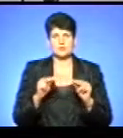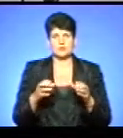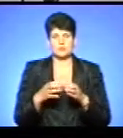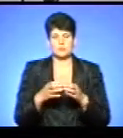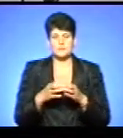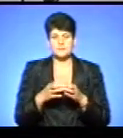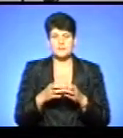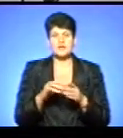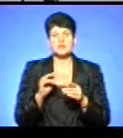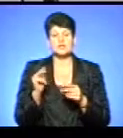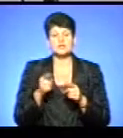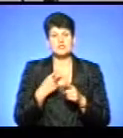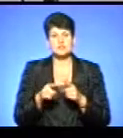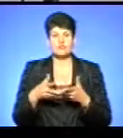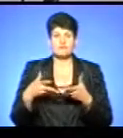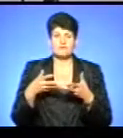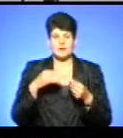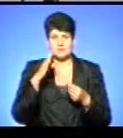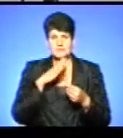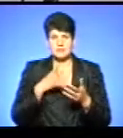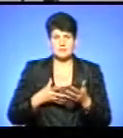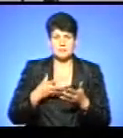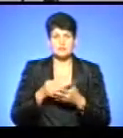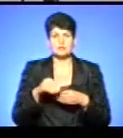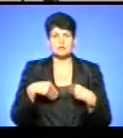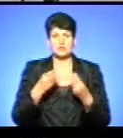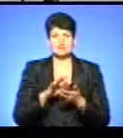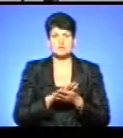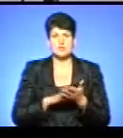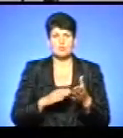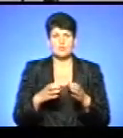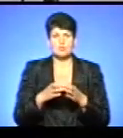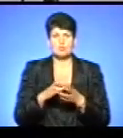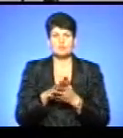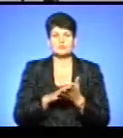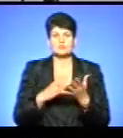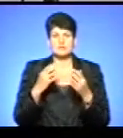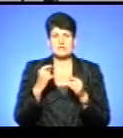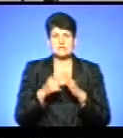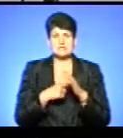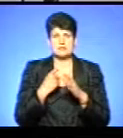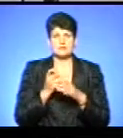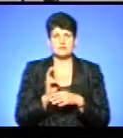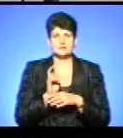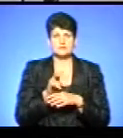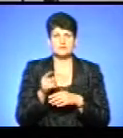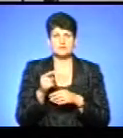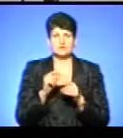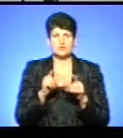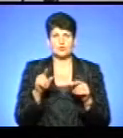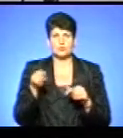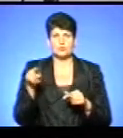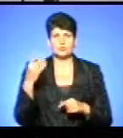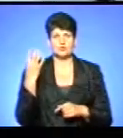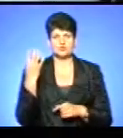Чи впливає батьківська плата на подачу заяв до групи продовженого дня, ми дізнавалися, відвідавши Тернопільську школу номер